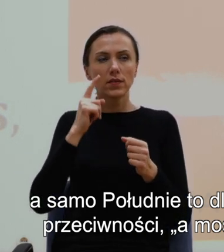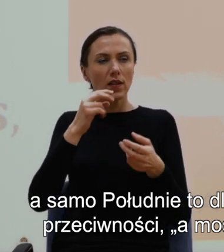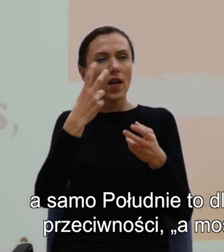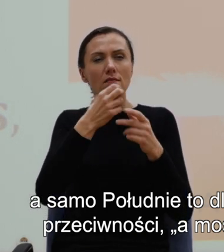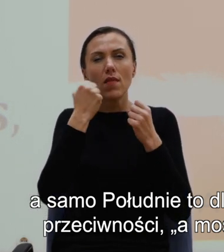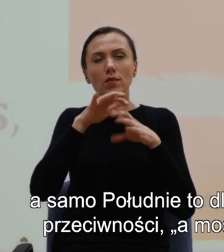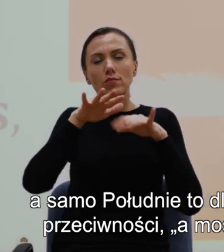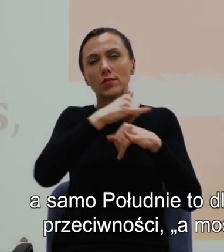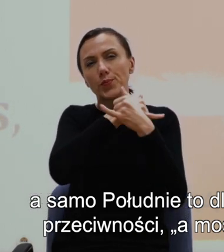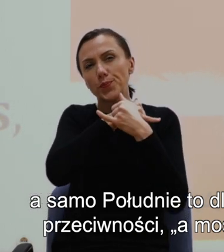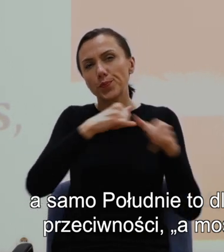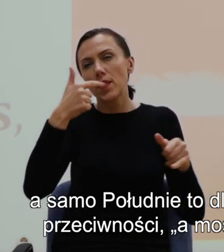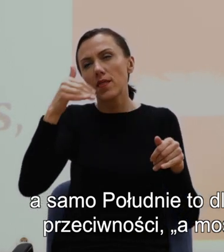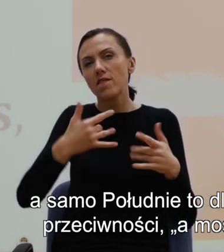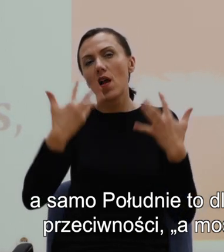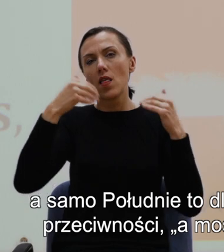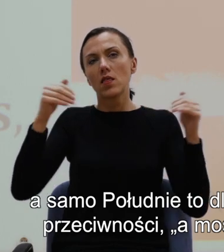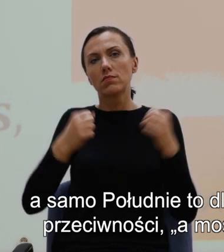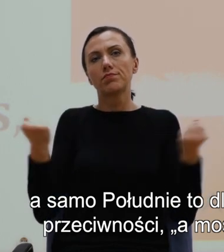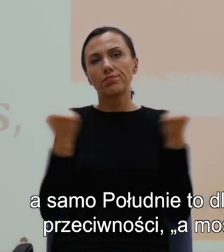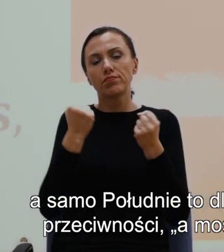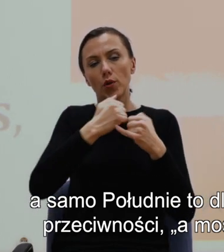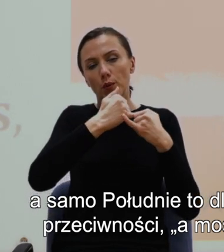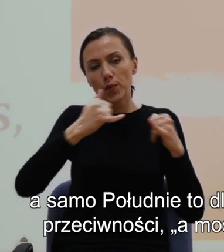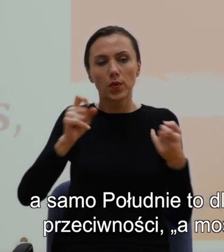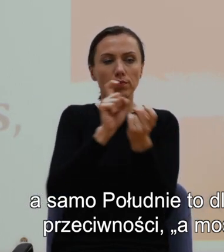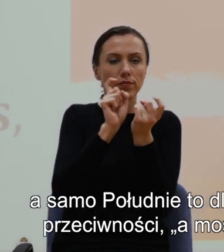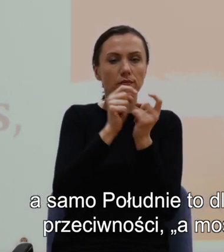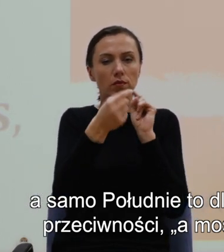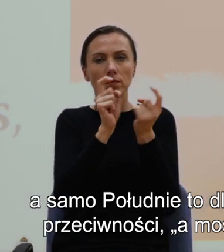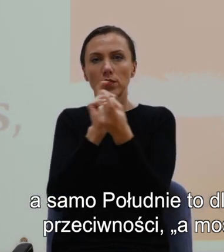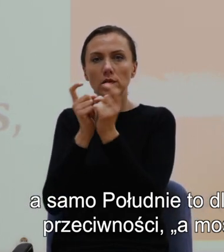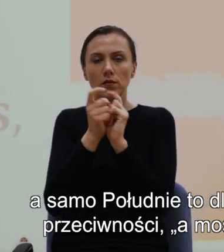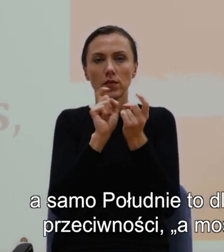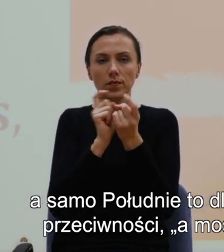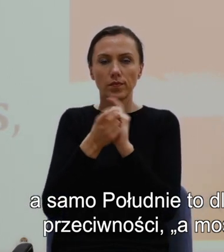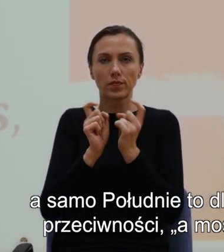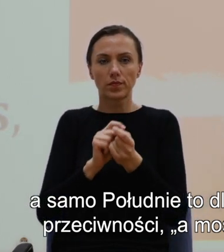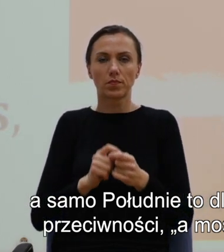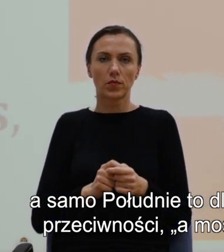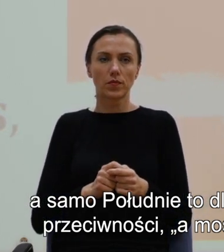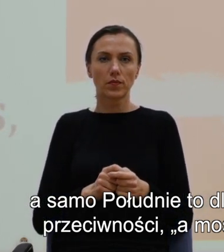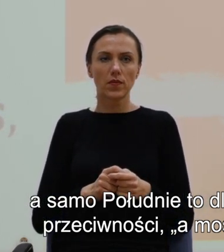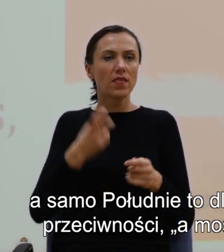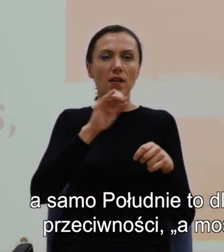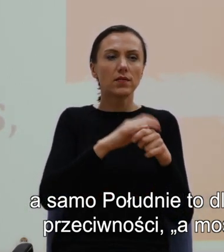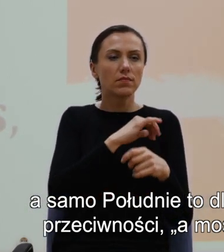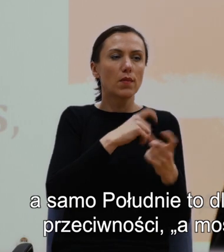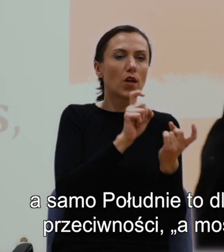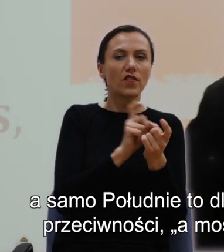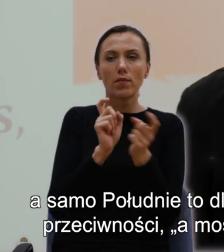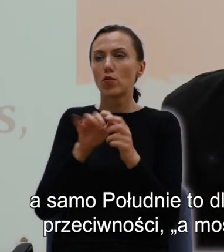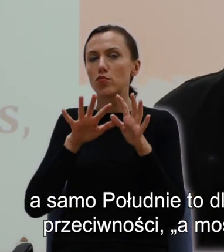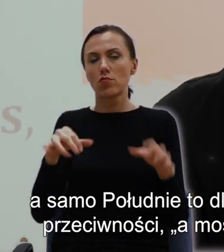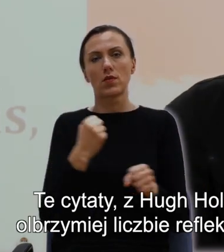tysiąca większych i mniejszych przeciwności, a mozaik of a thousand contradictions, large and small.